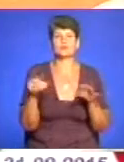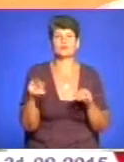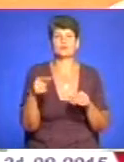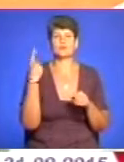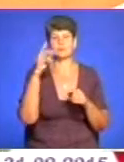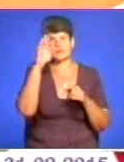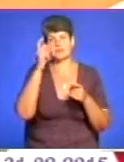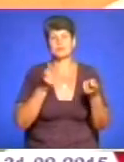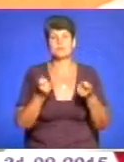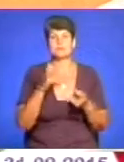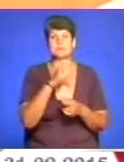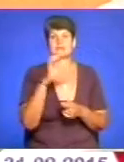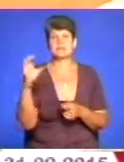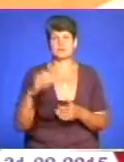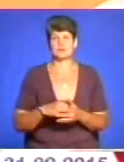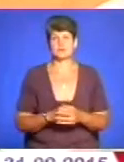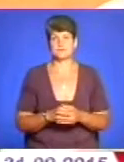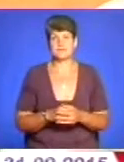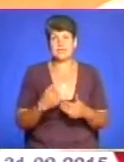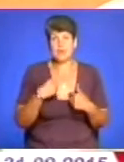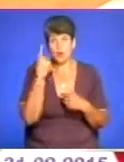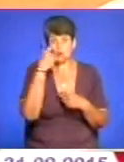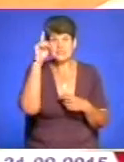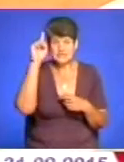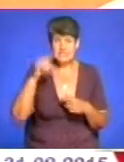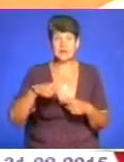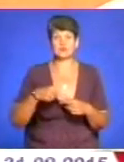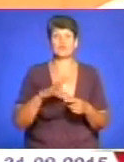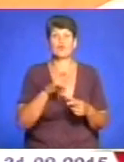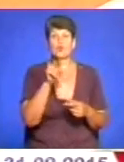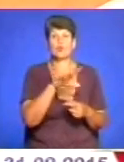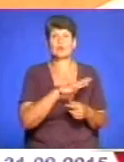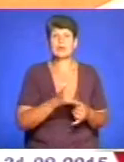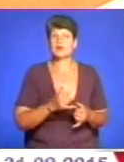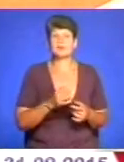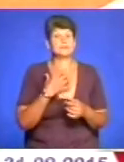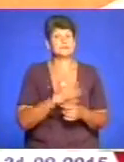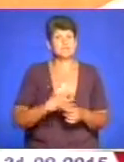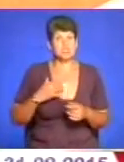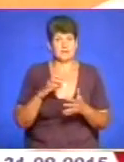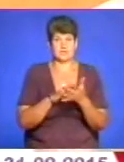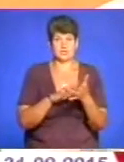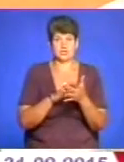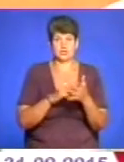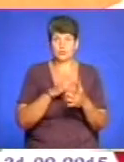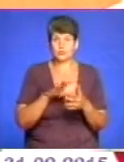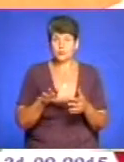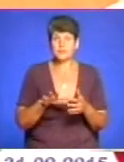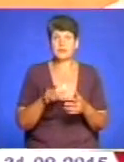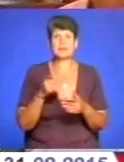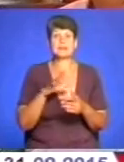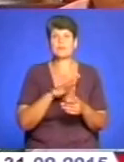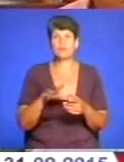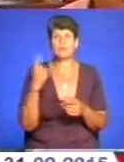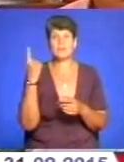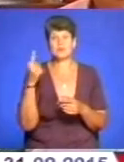адміністрації, тобто Степана Степановича. Я особисто знаю, що в нього була поважна причина, чому він не був, але не було першої особи з